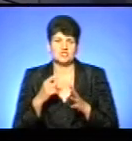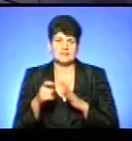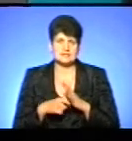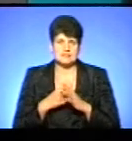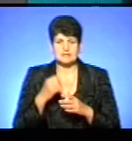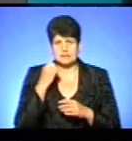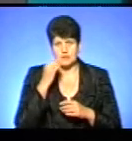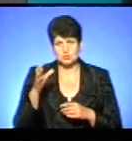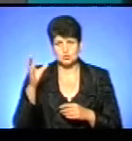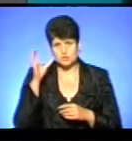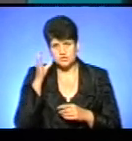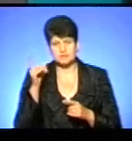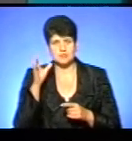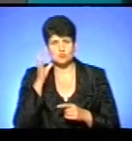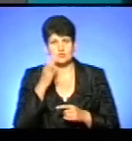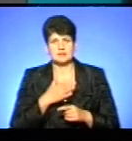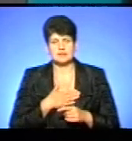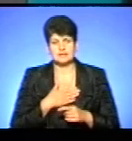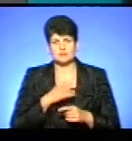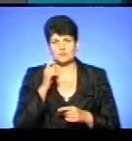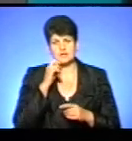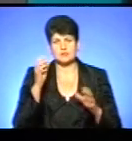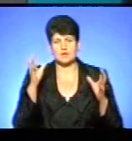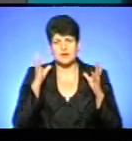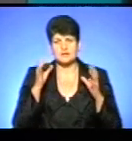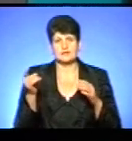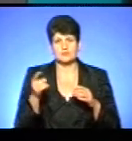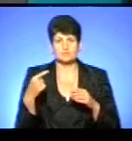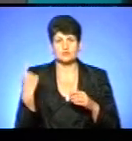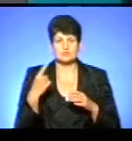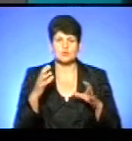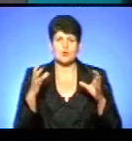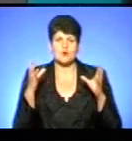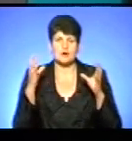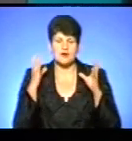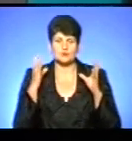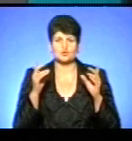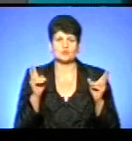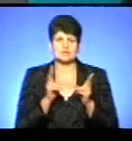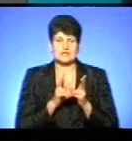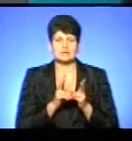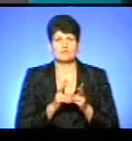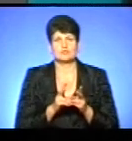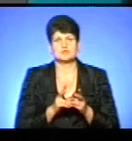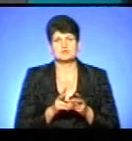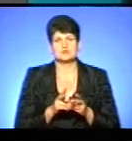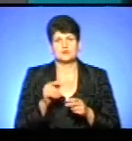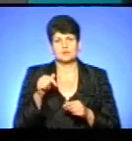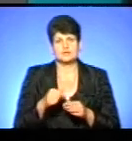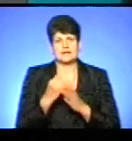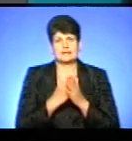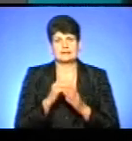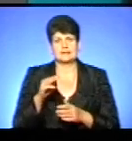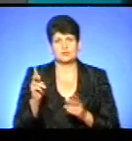Дякую слухачам, які слухали нас на хвилях Українського радіо та Тернопільського обласного радіо. Зустрінемося, як завжди, у цій порі на телеканалі ТТБ.